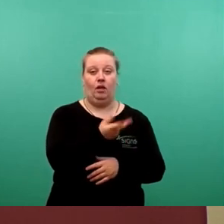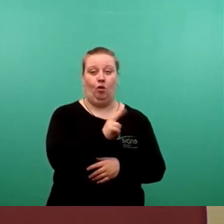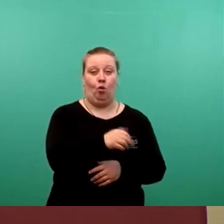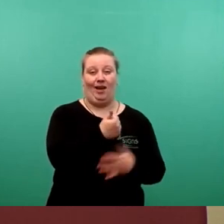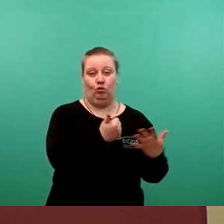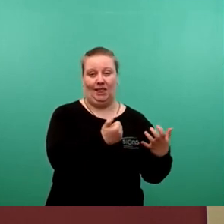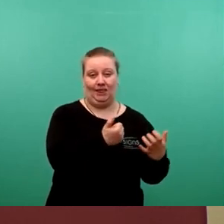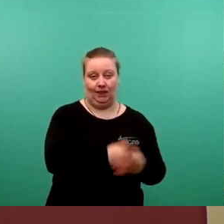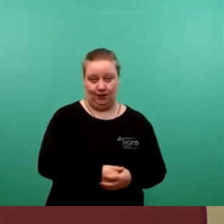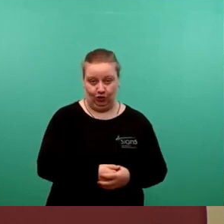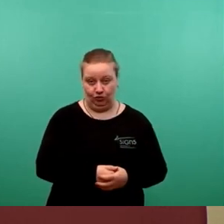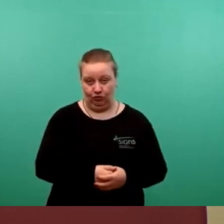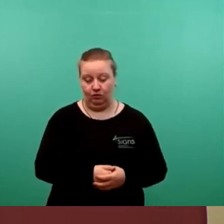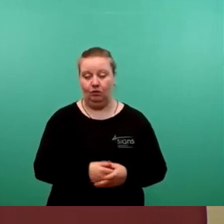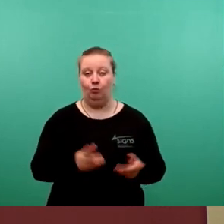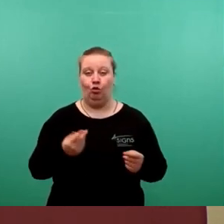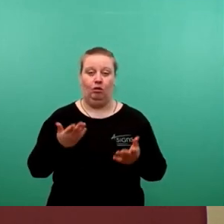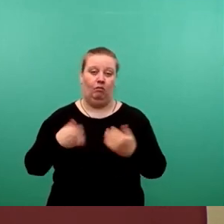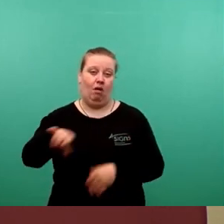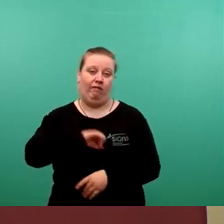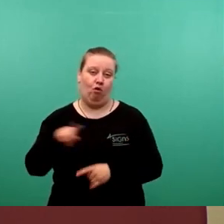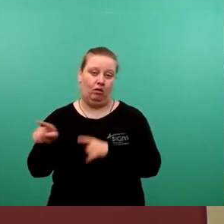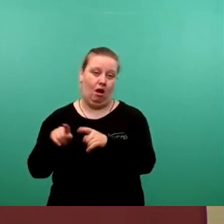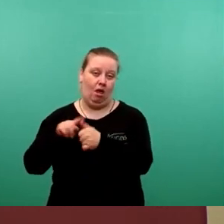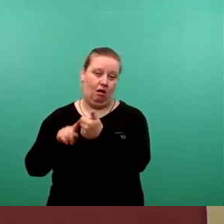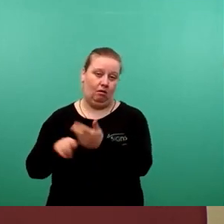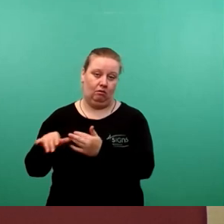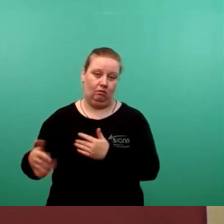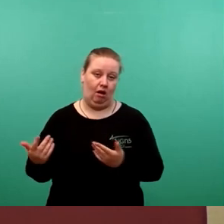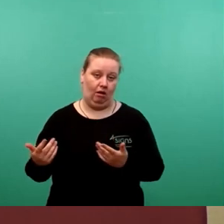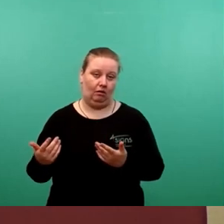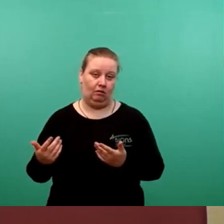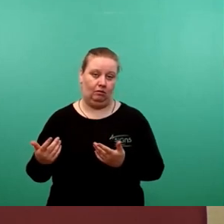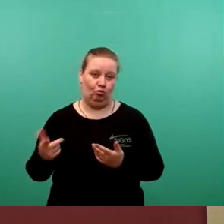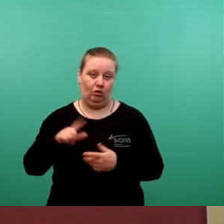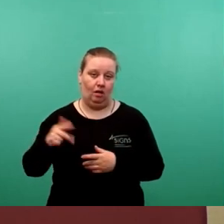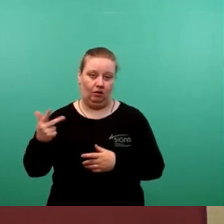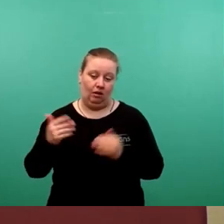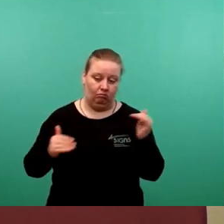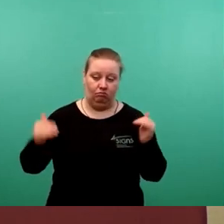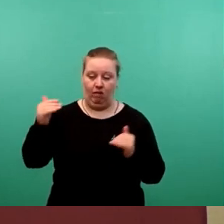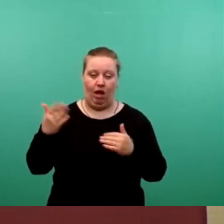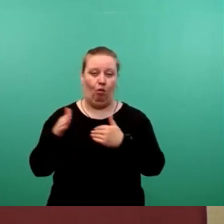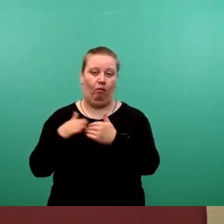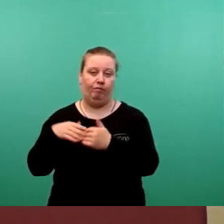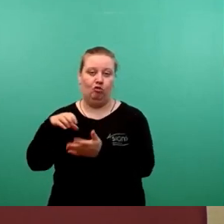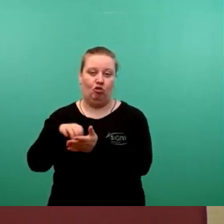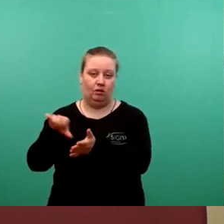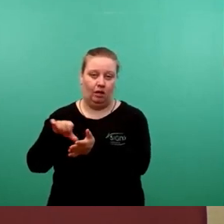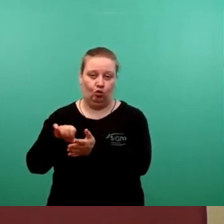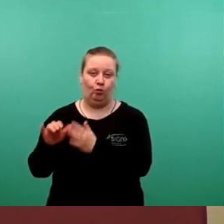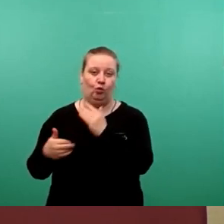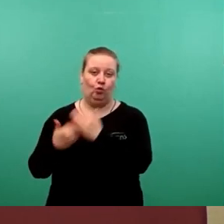Euro. Die Vorteile der Lingener Allee 3 ist unmittelbar näher zum Stadtzentrum und dem neuen